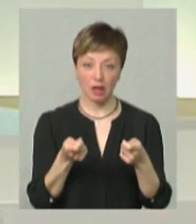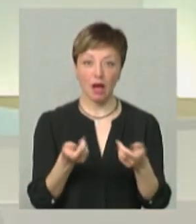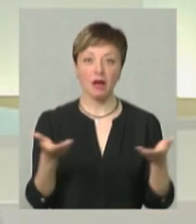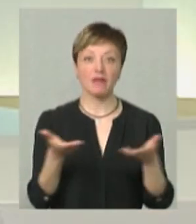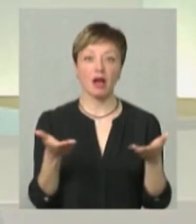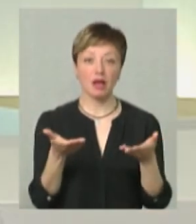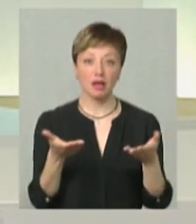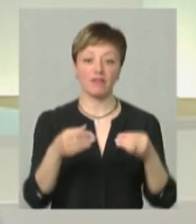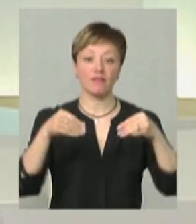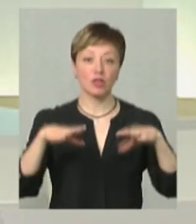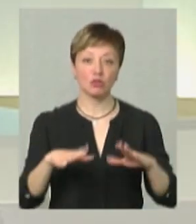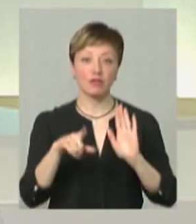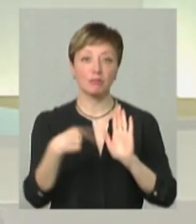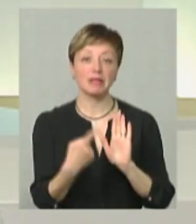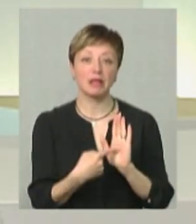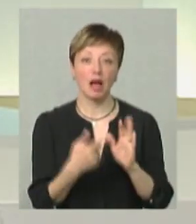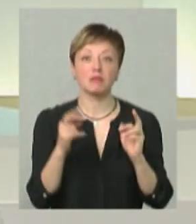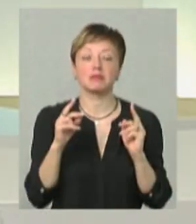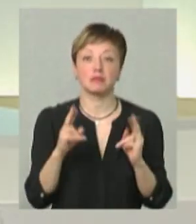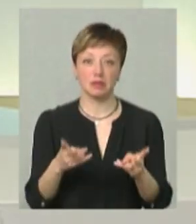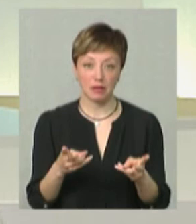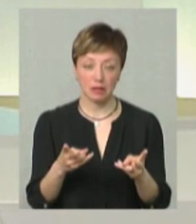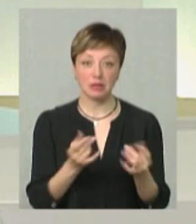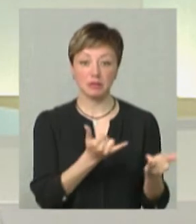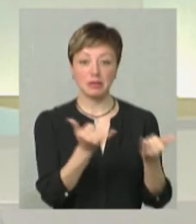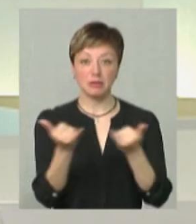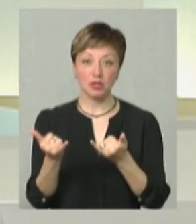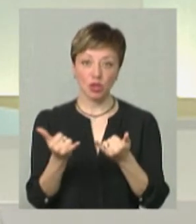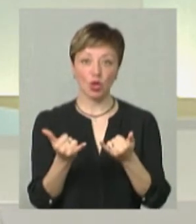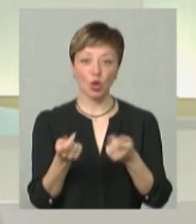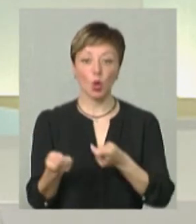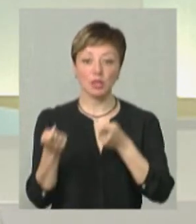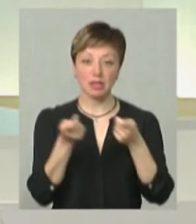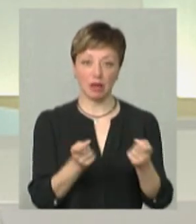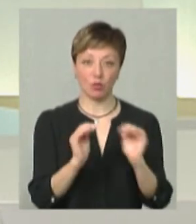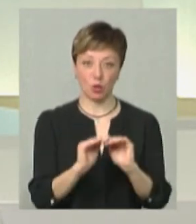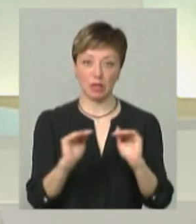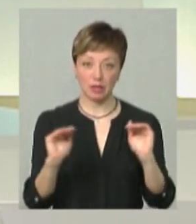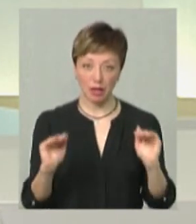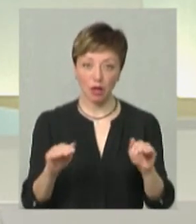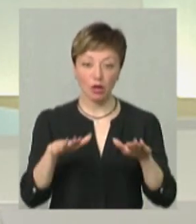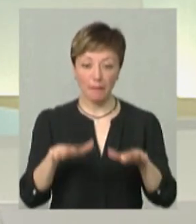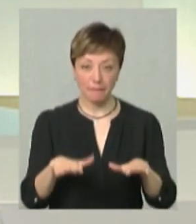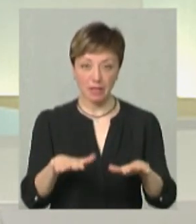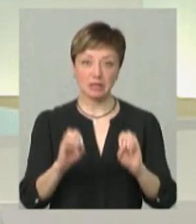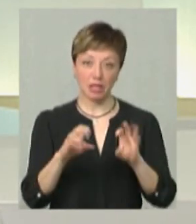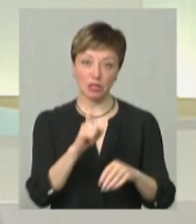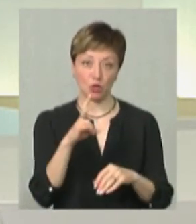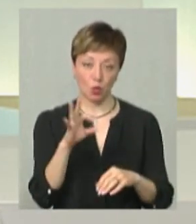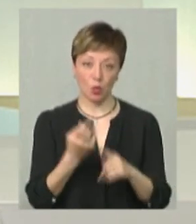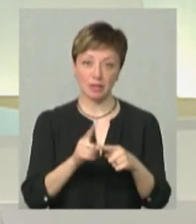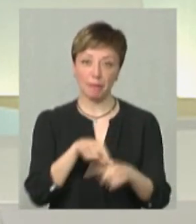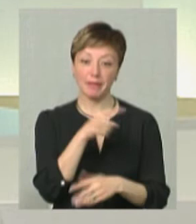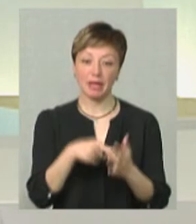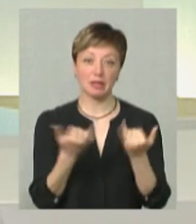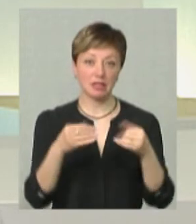на які вирішувалося питання, яким чином забезпечити доставку дітей до місць дачі ЗНО. І це питання